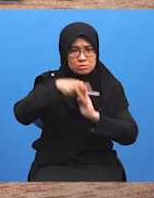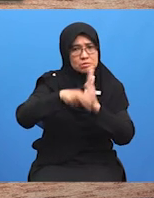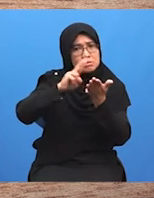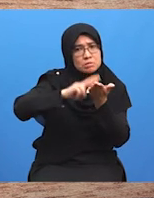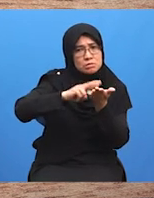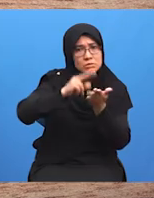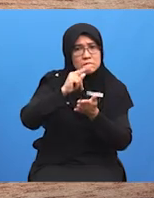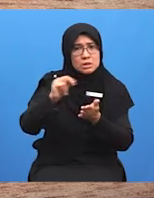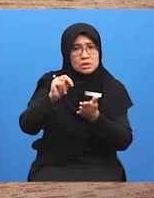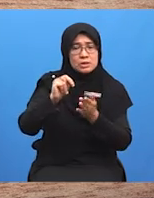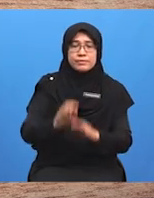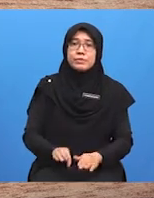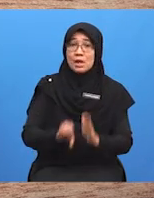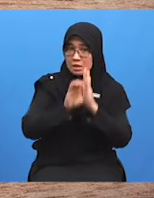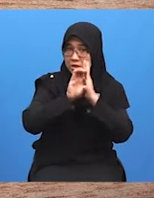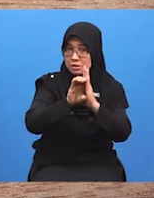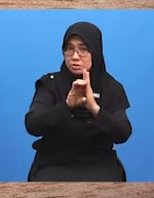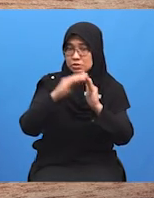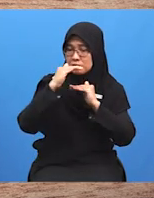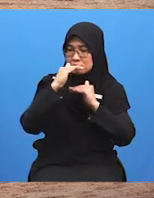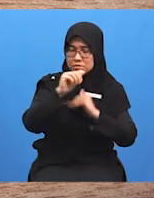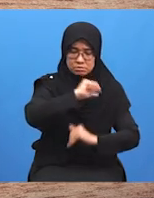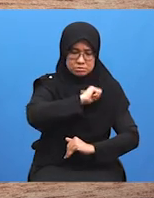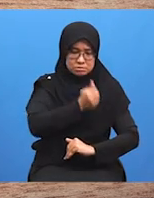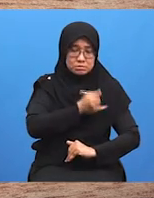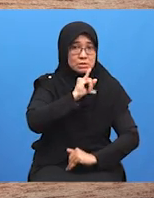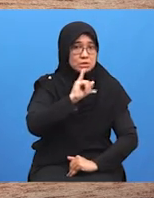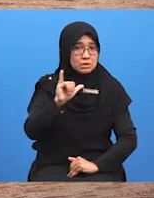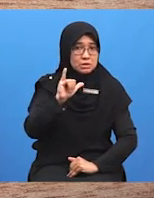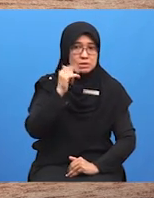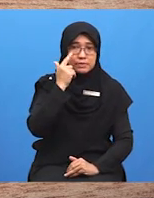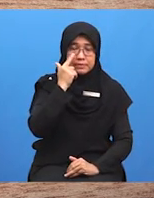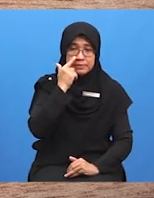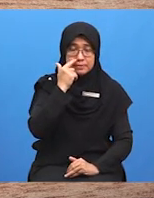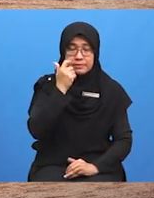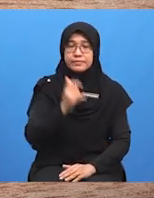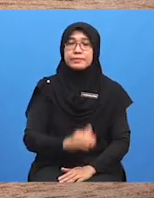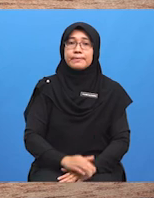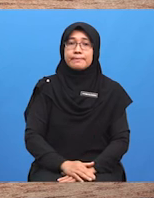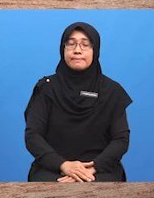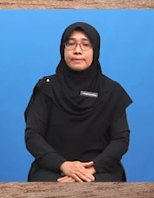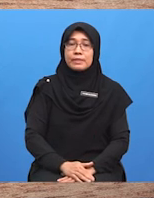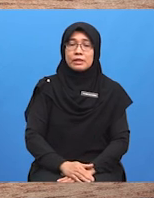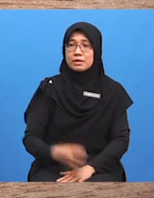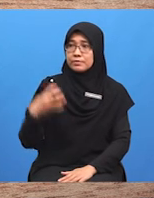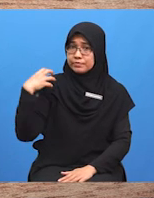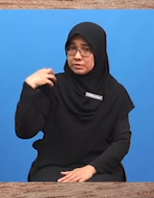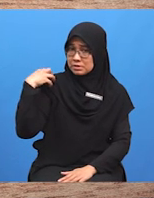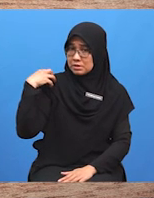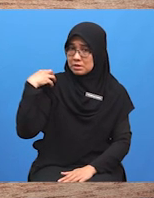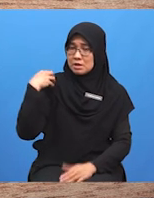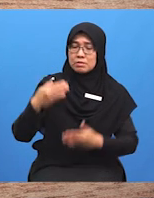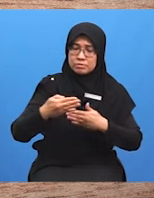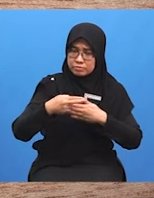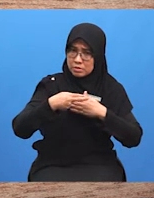Contoh limited authority adalah seperti situasi berikut Pengurus